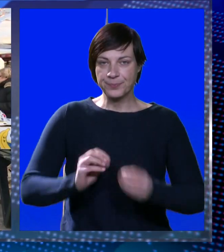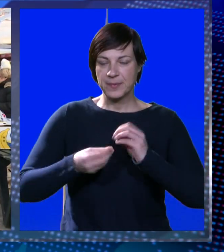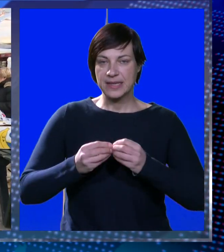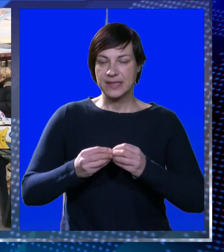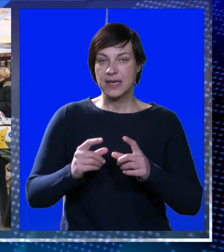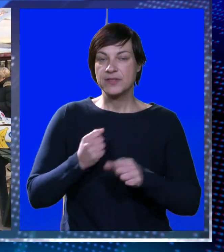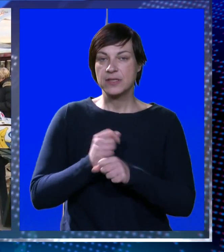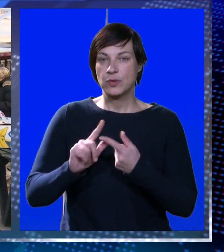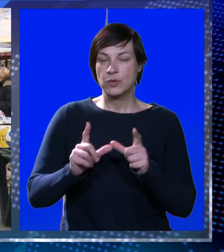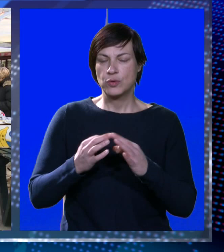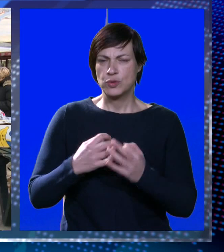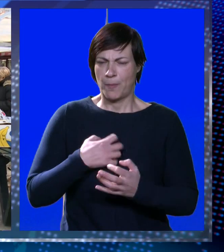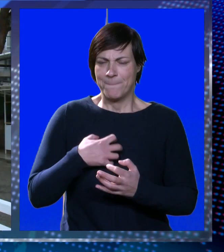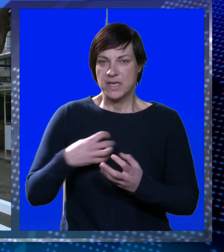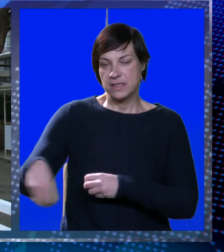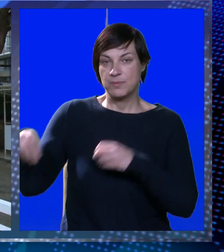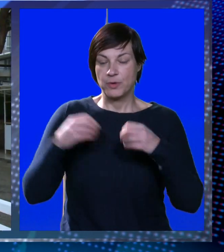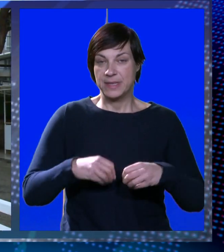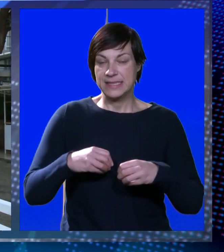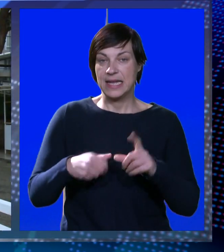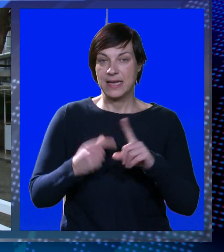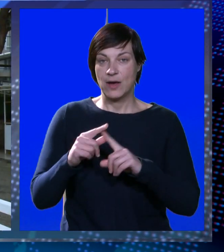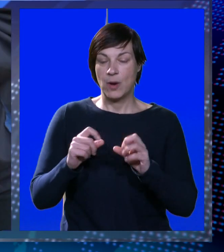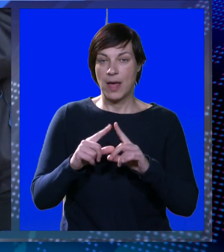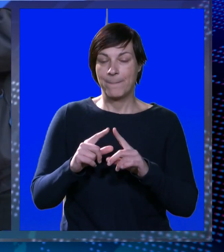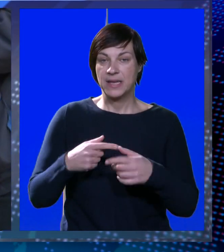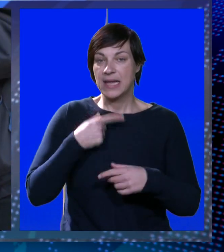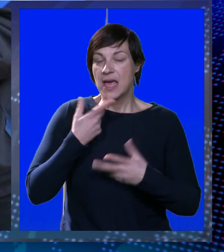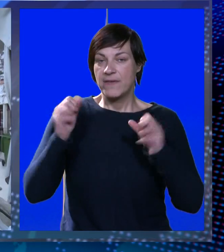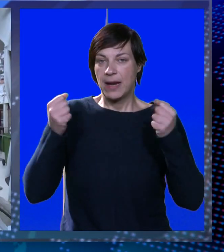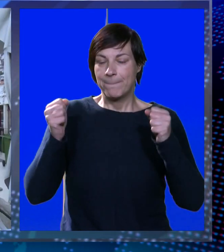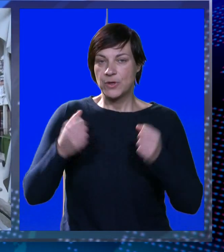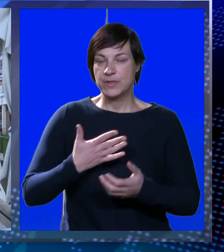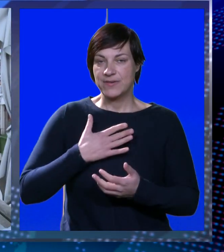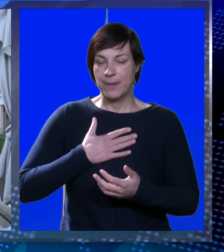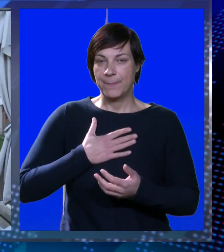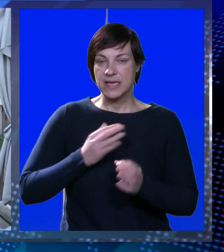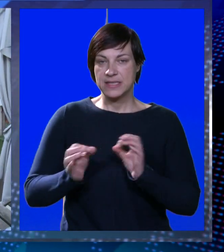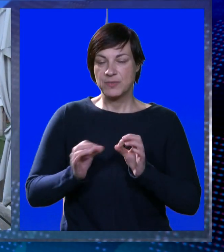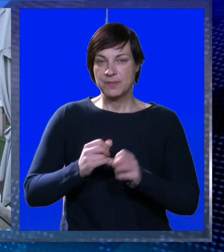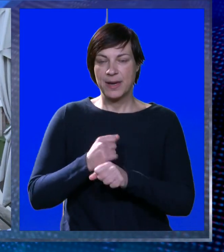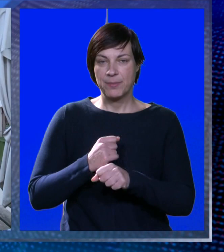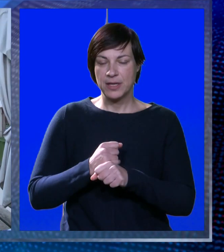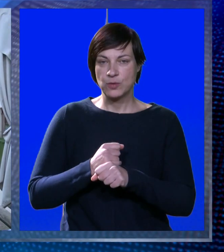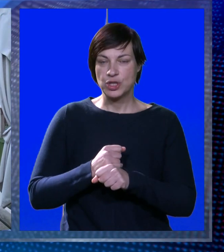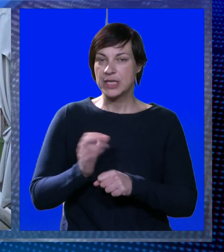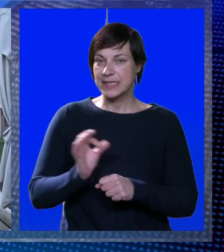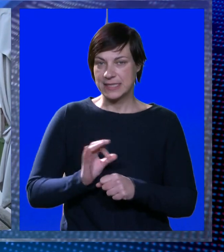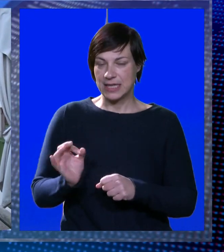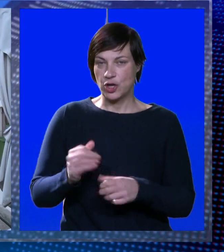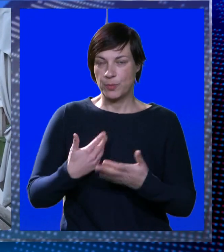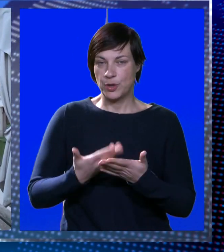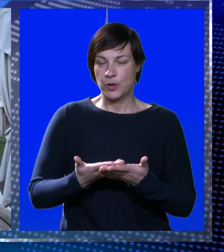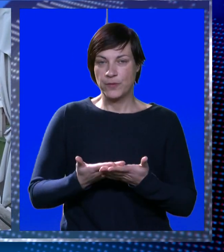Trgovci u Gružu Bjesni zbog privremenog preseljenja u Lapad najavili prosvjed. Mi smo spremni učiniti za